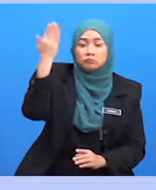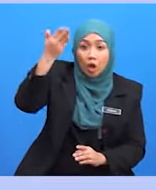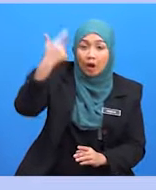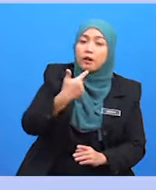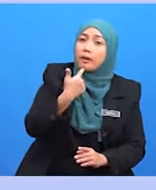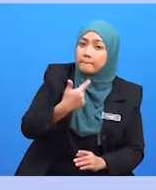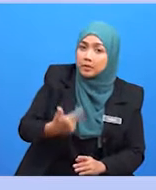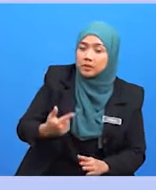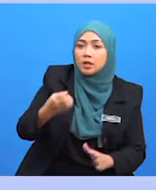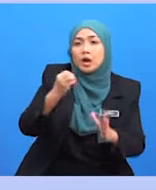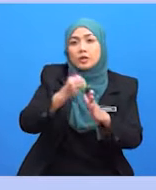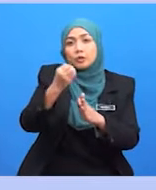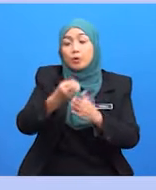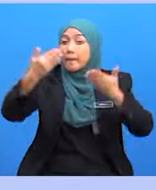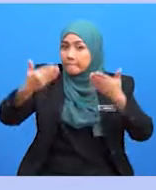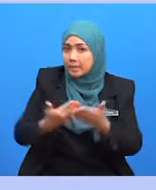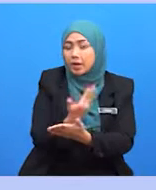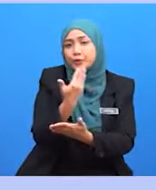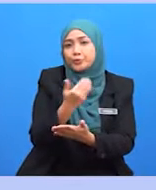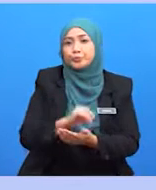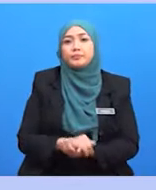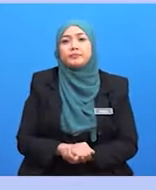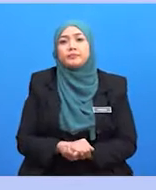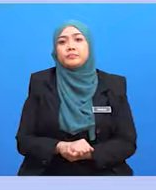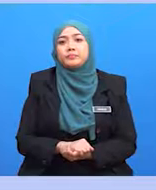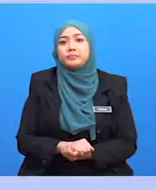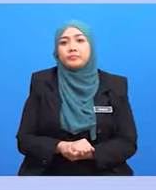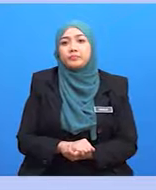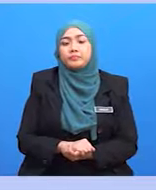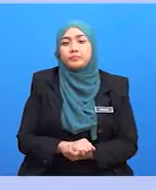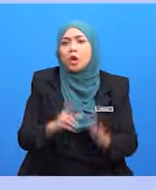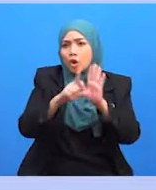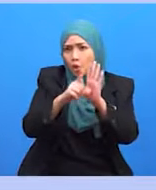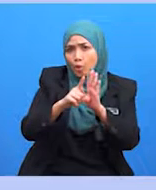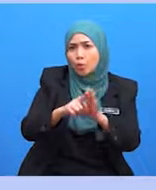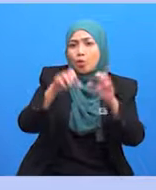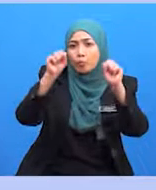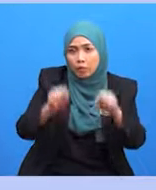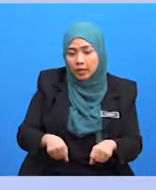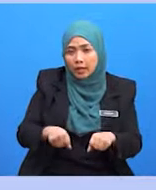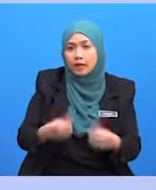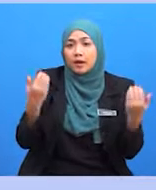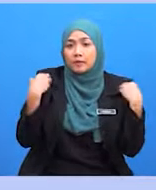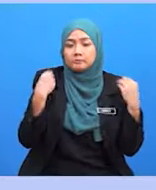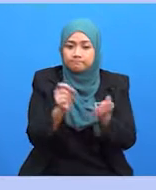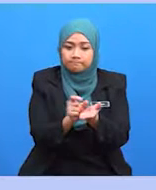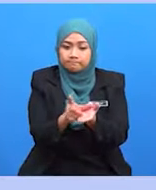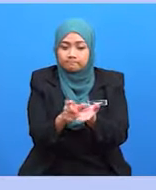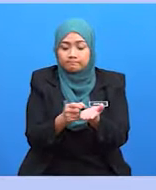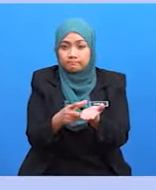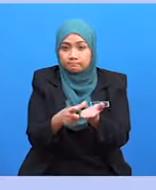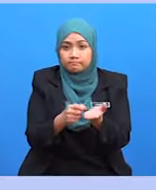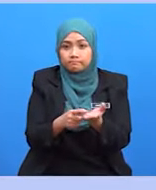langkah terakhir, logo yang boleh diskalarkan. Logo yang dimaksudkan untuk mewakili syarikat anda